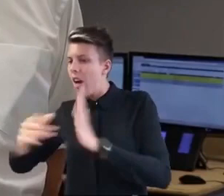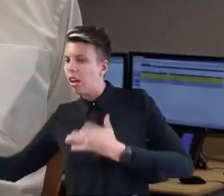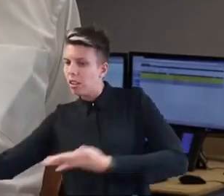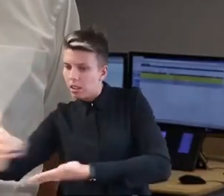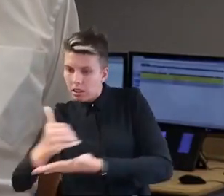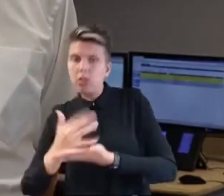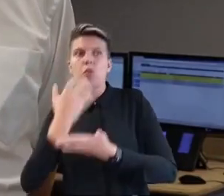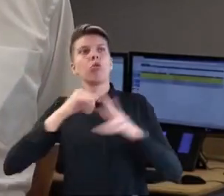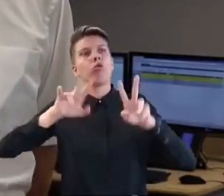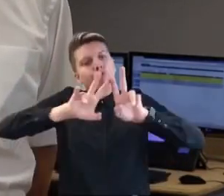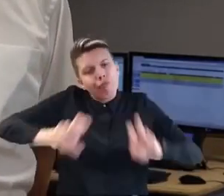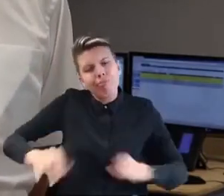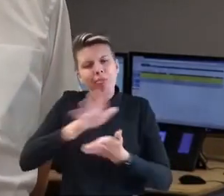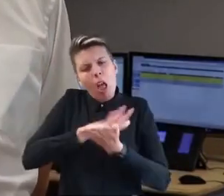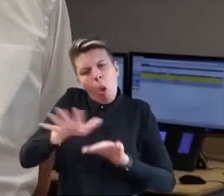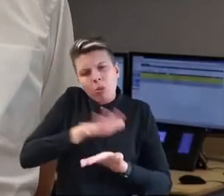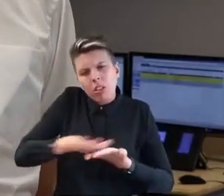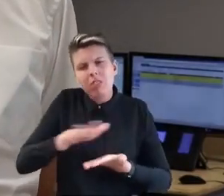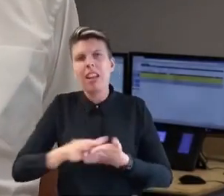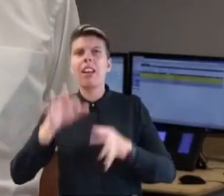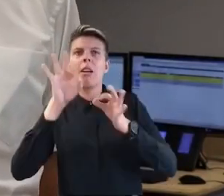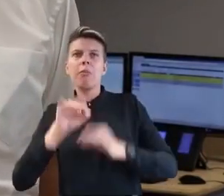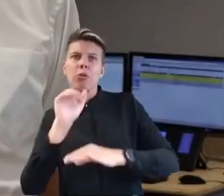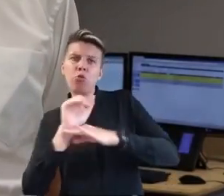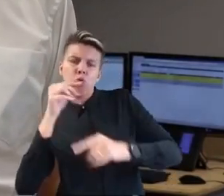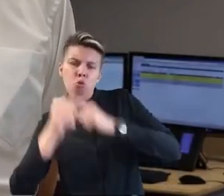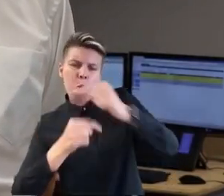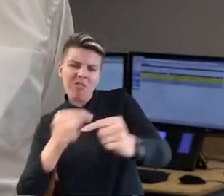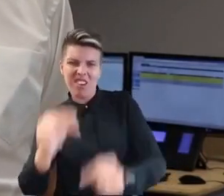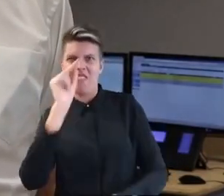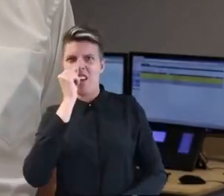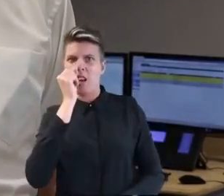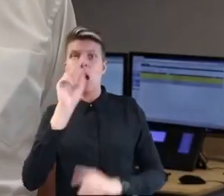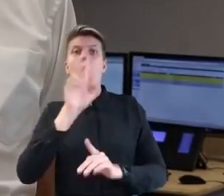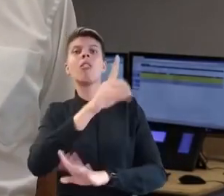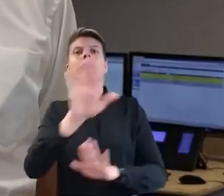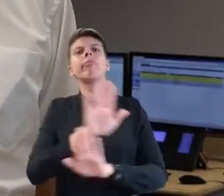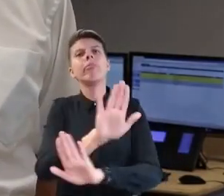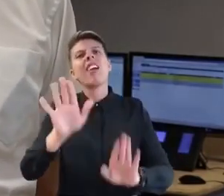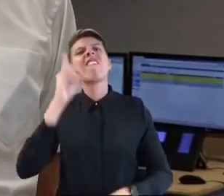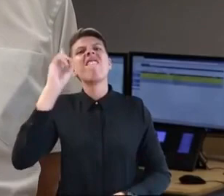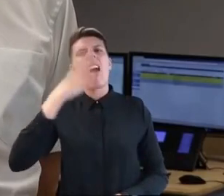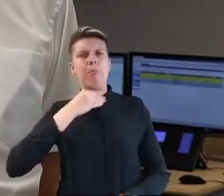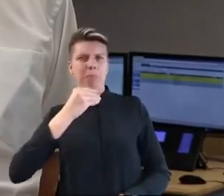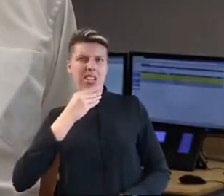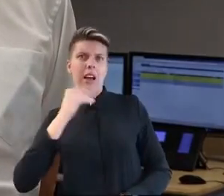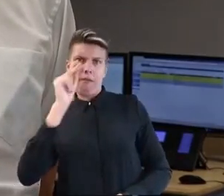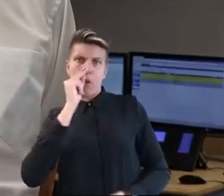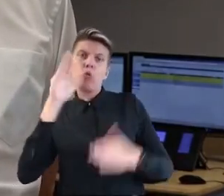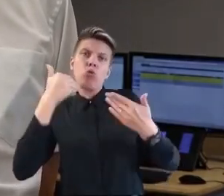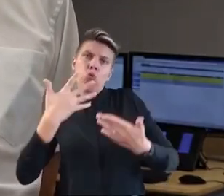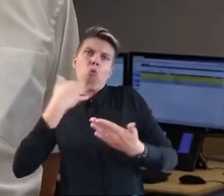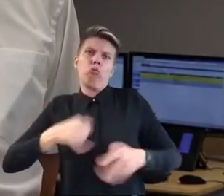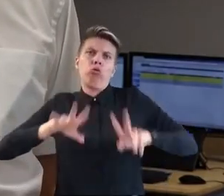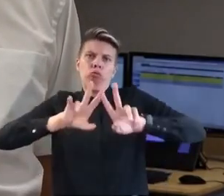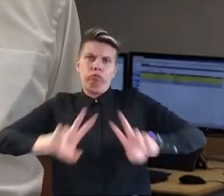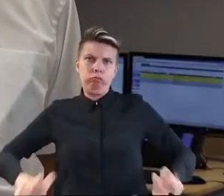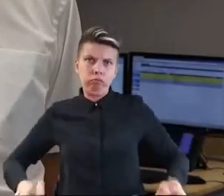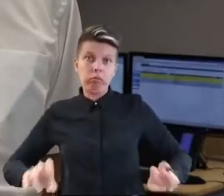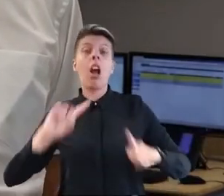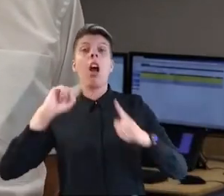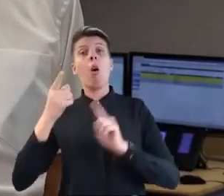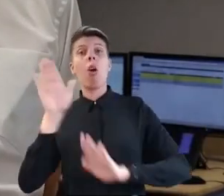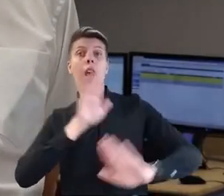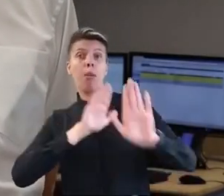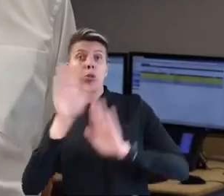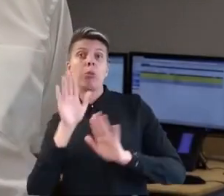für Prognosen, was daraus passieren wird, welcher Warnbedarf hieraus entsteht und die Abstimmung derer,